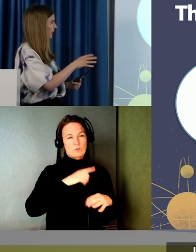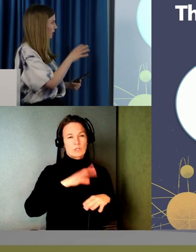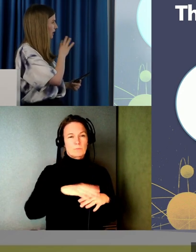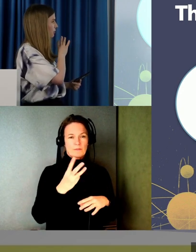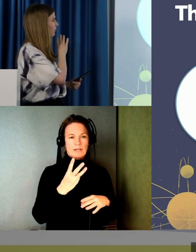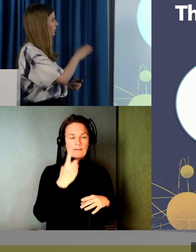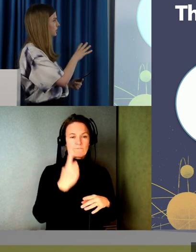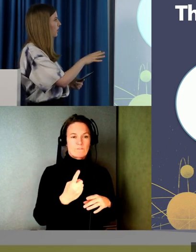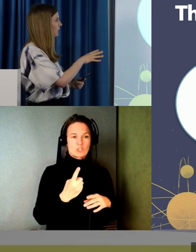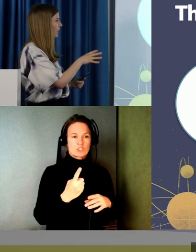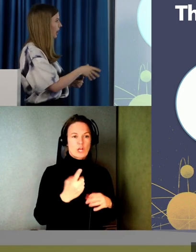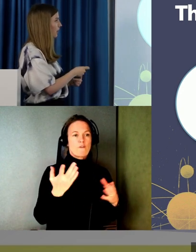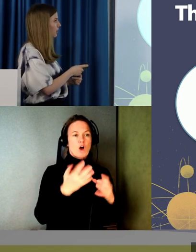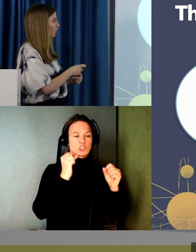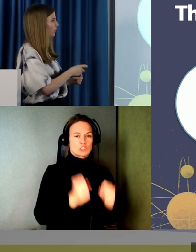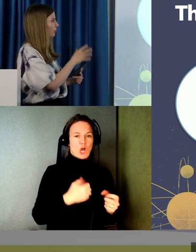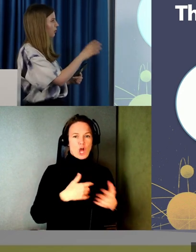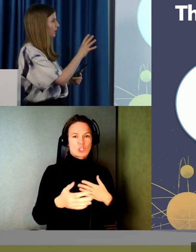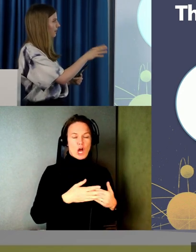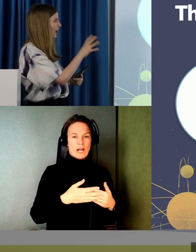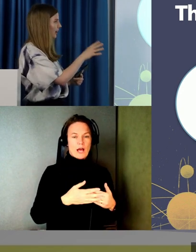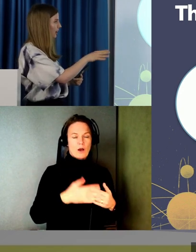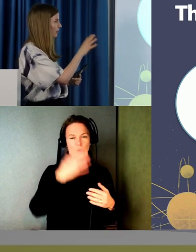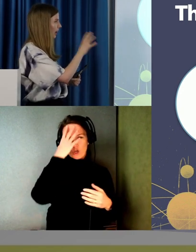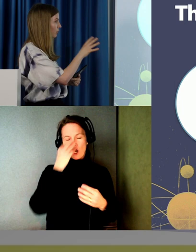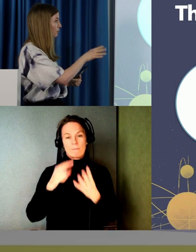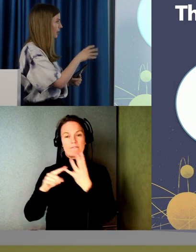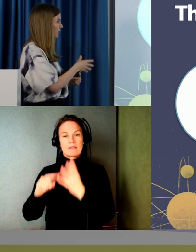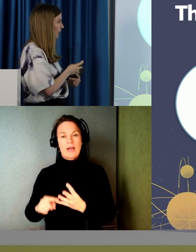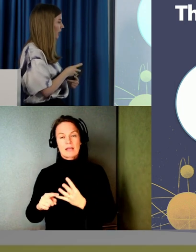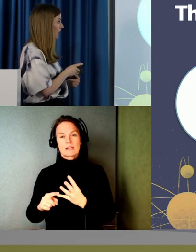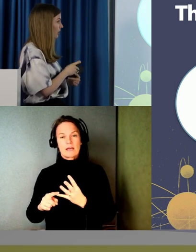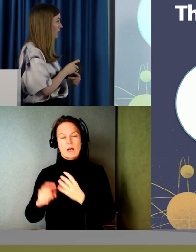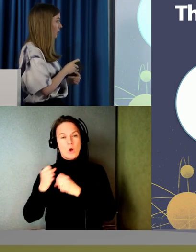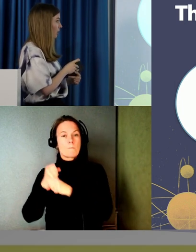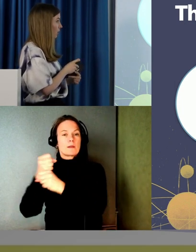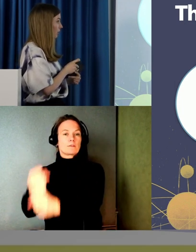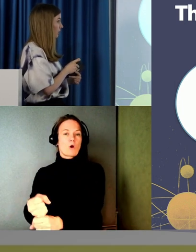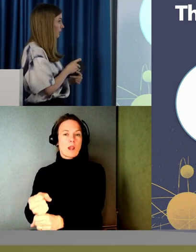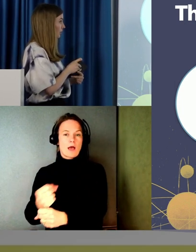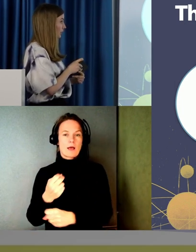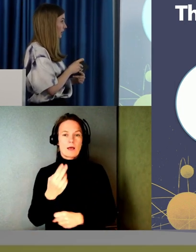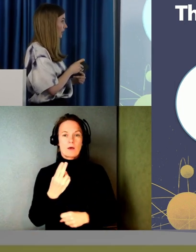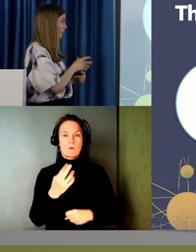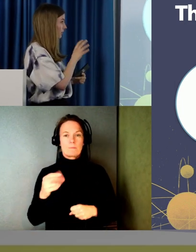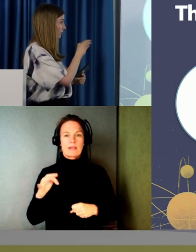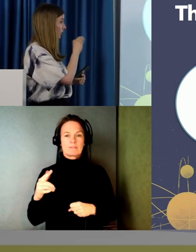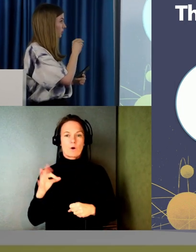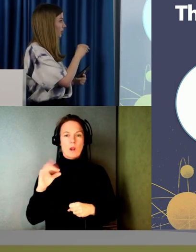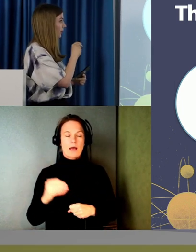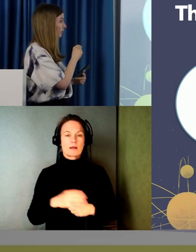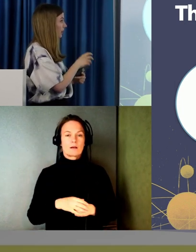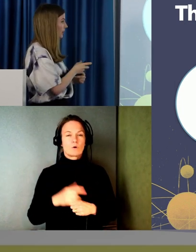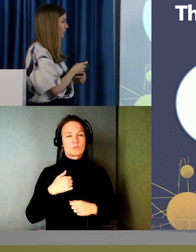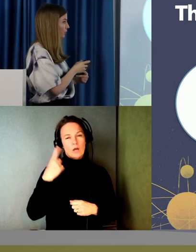första stegna. Och tänker på vad de ska göra. Och glömmer bort det fjärde. Att upprätthålla. Och det är det som